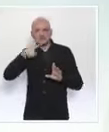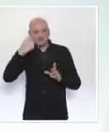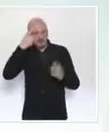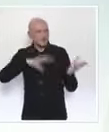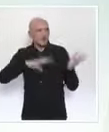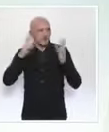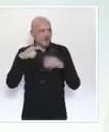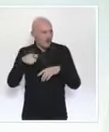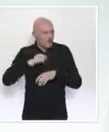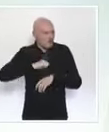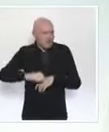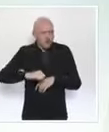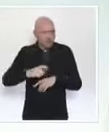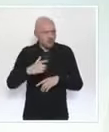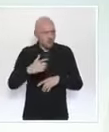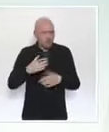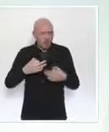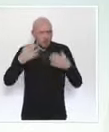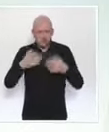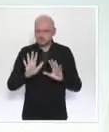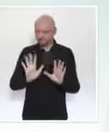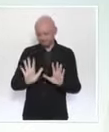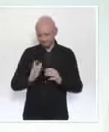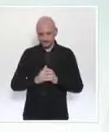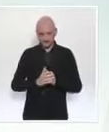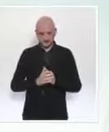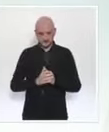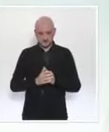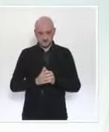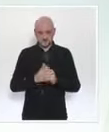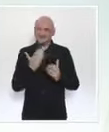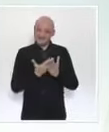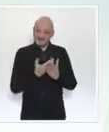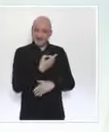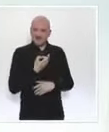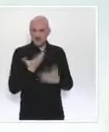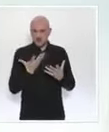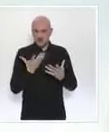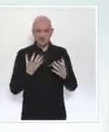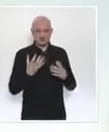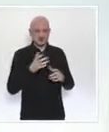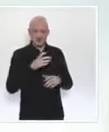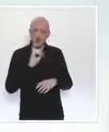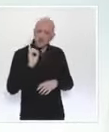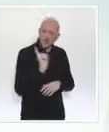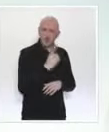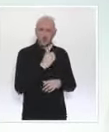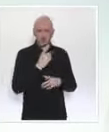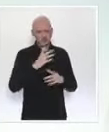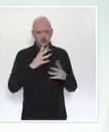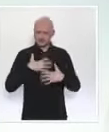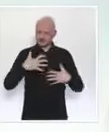sécurité sanitaire. C'est le fruit d'une mobilisation inédite et exceptionnelle de toute la communauté